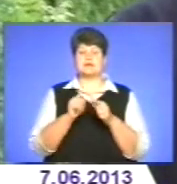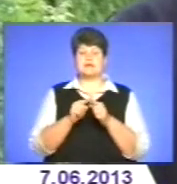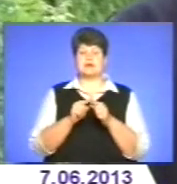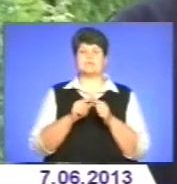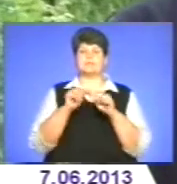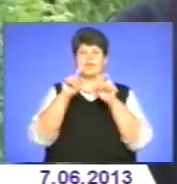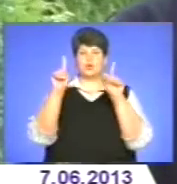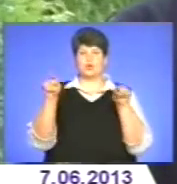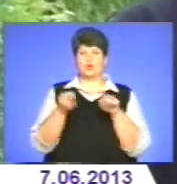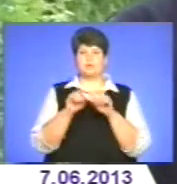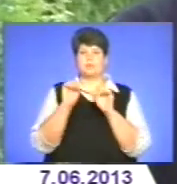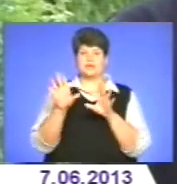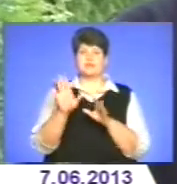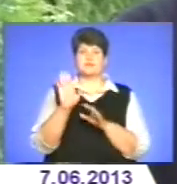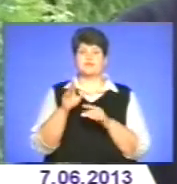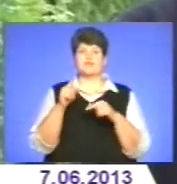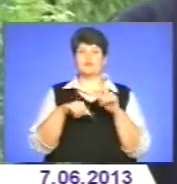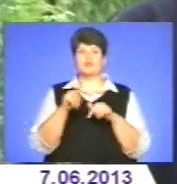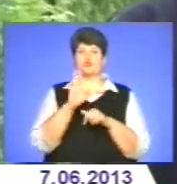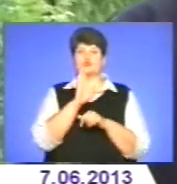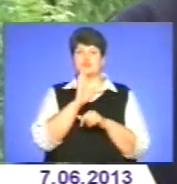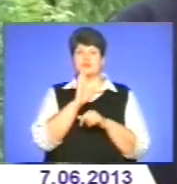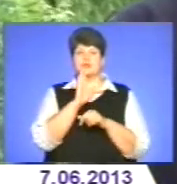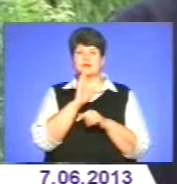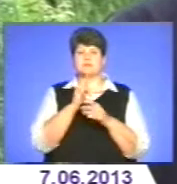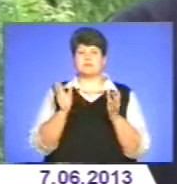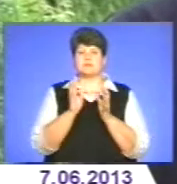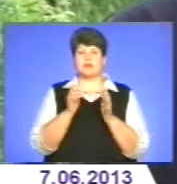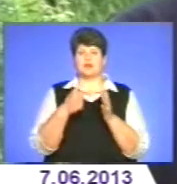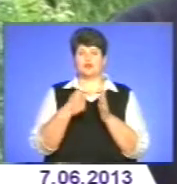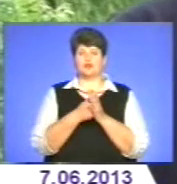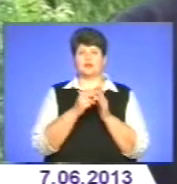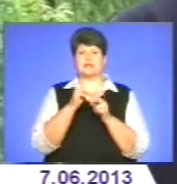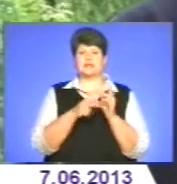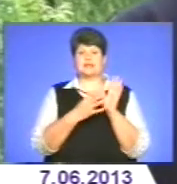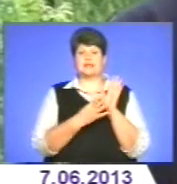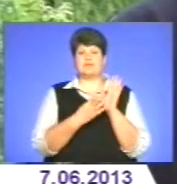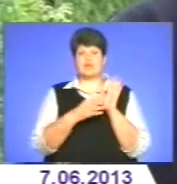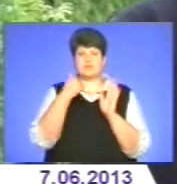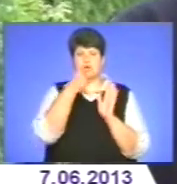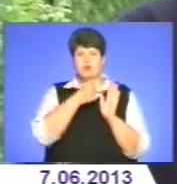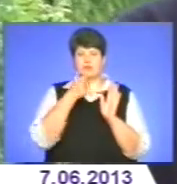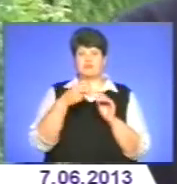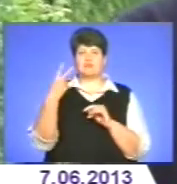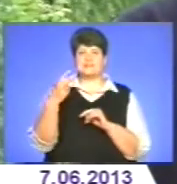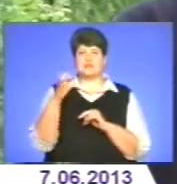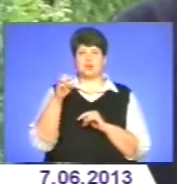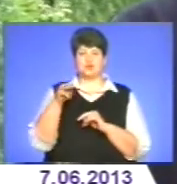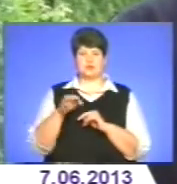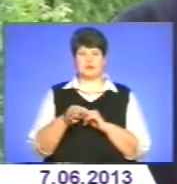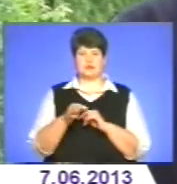в родину благочустивої жінки, де вона зберігала її до кінця 90-х років, вже наш 20-го століття.